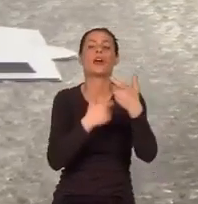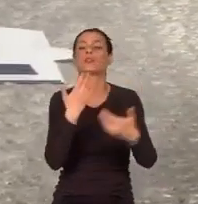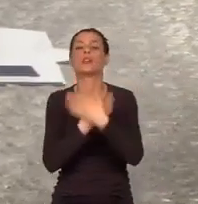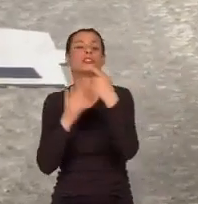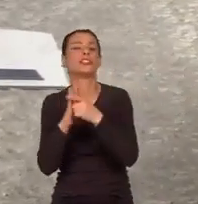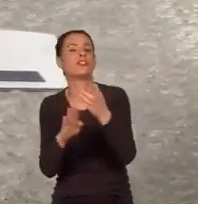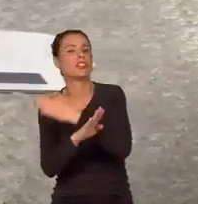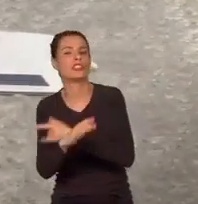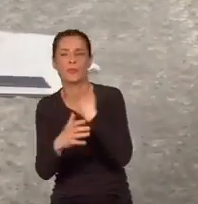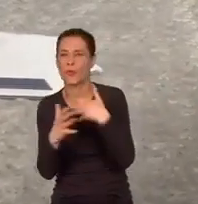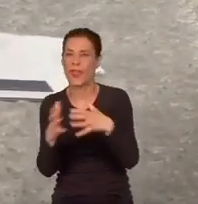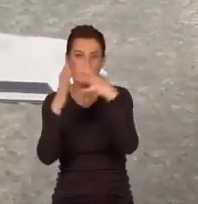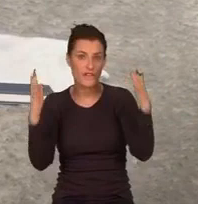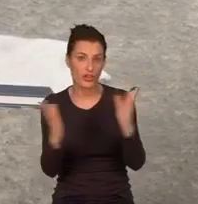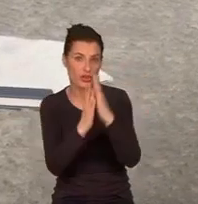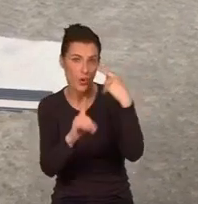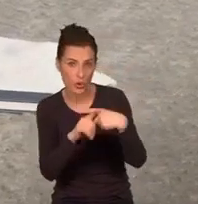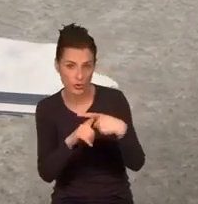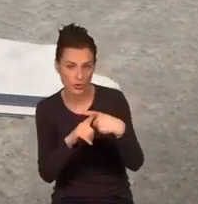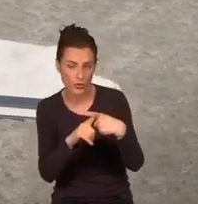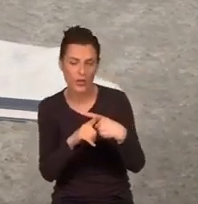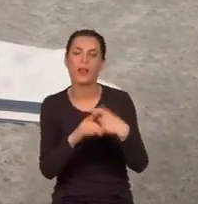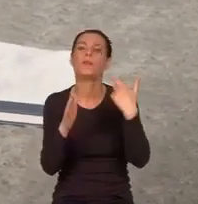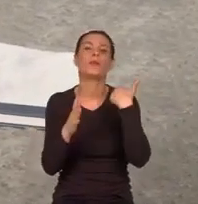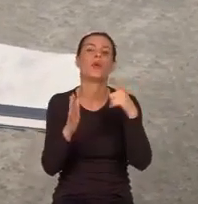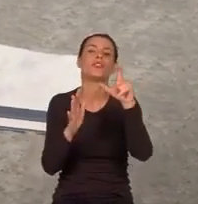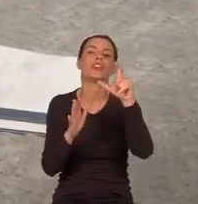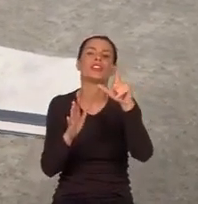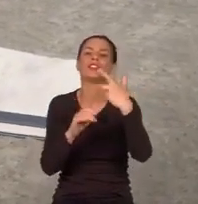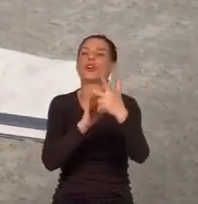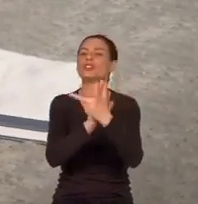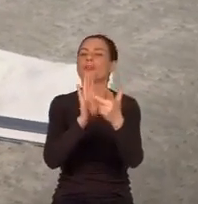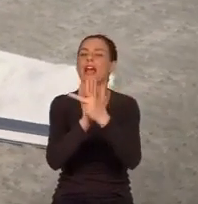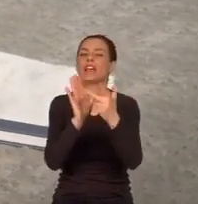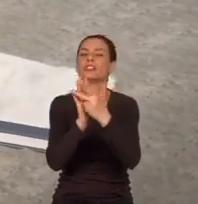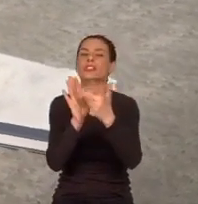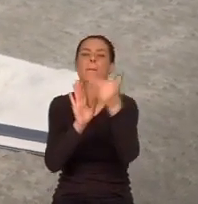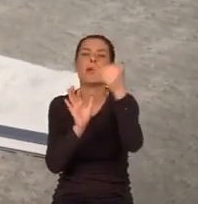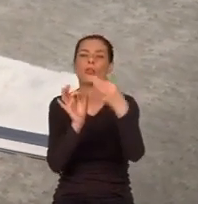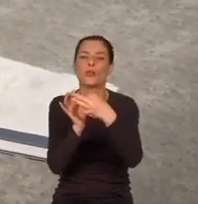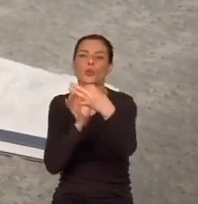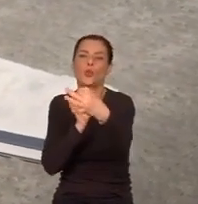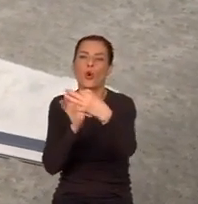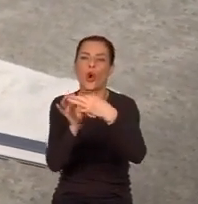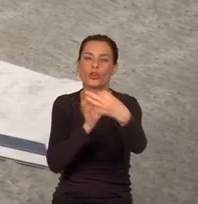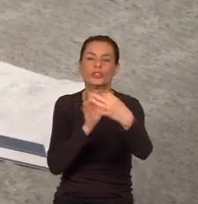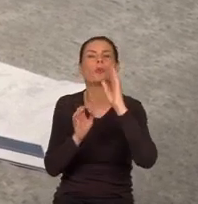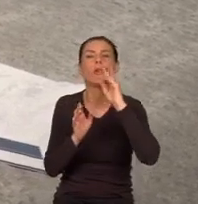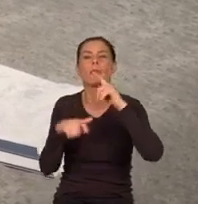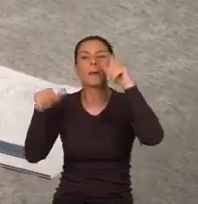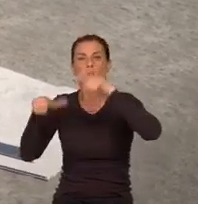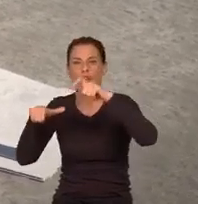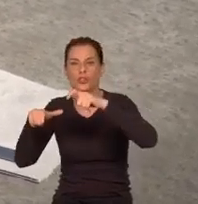Piotra była wtedy największym kościołem świata. Miała 218 metrów długości, jak dwa ustawione kolejno boiska piłkarskie.